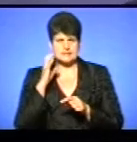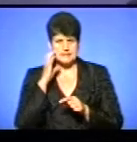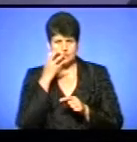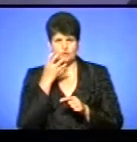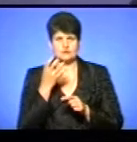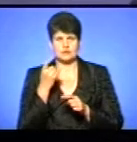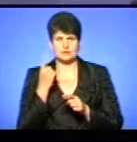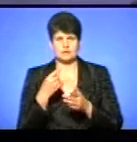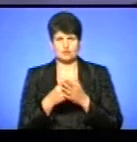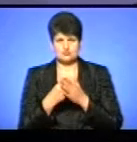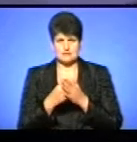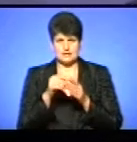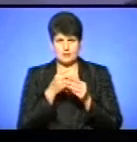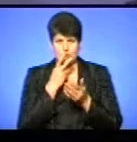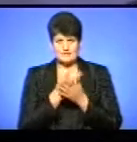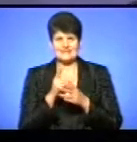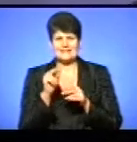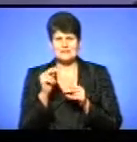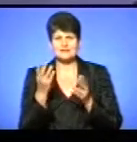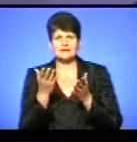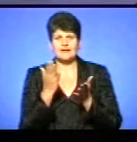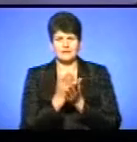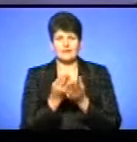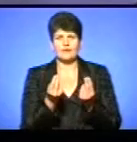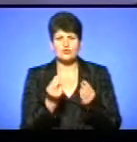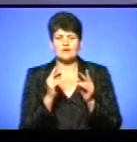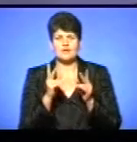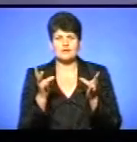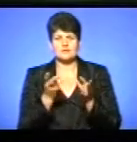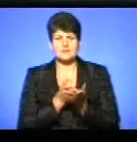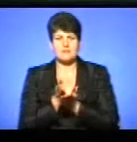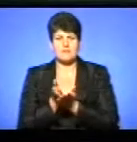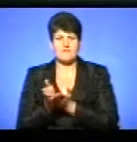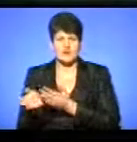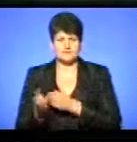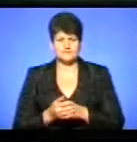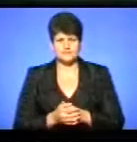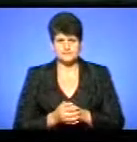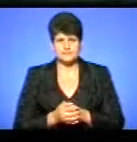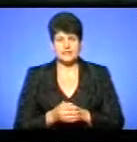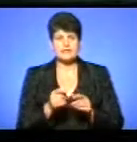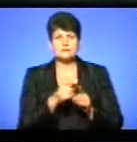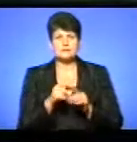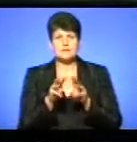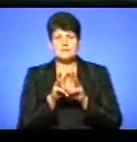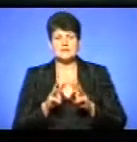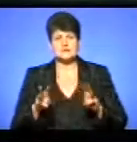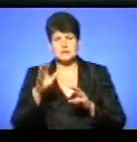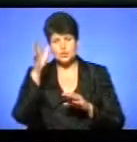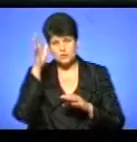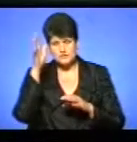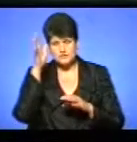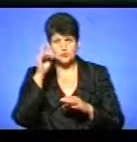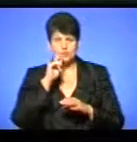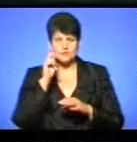глибокий ауди бюджет і показати вам на цифрах, де є кошти і як їх треба направляти. За словами міністра науки і освіти